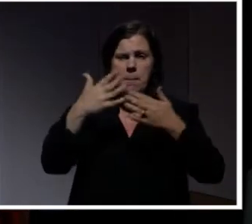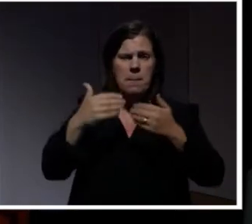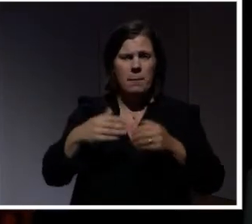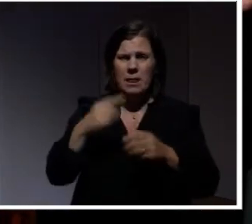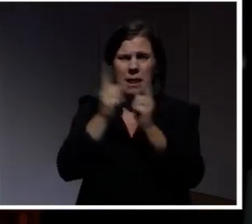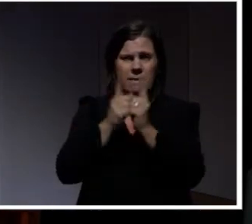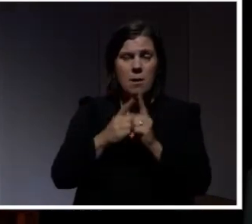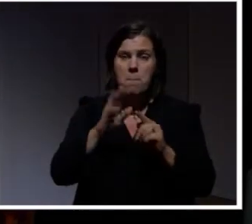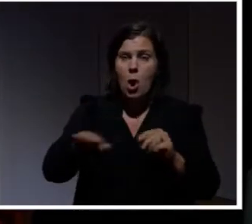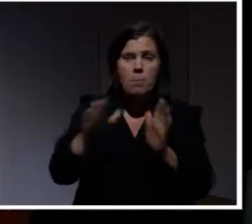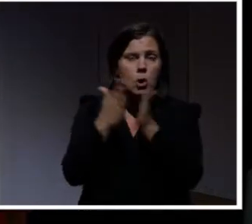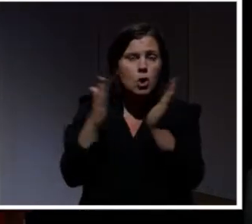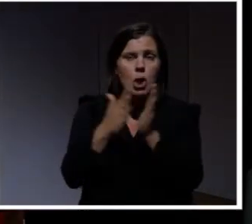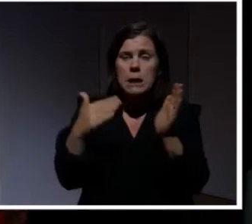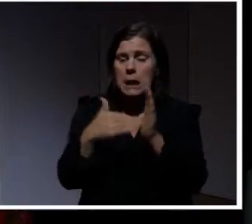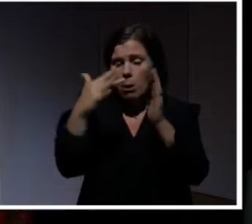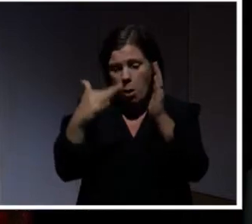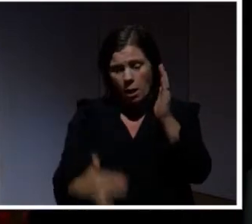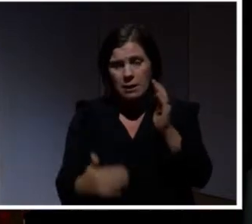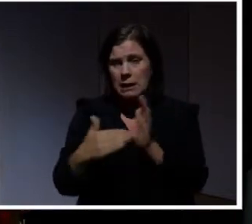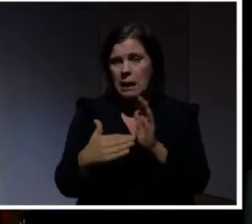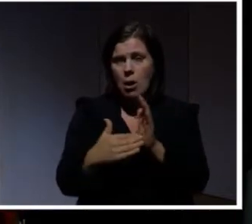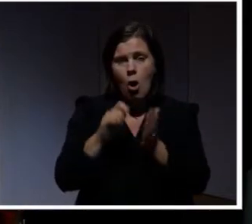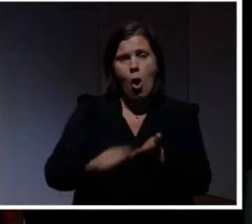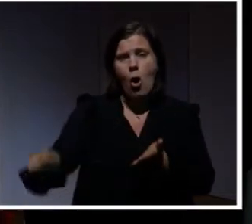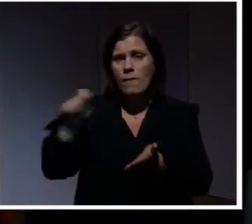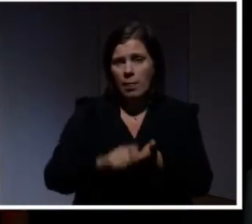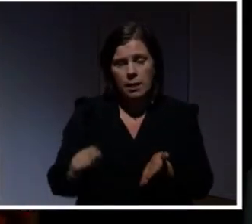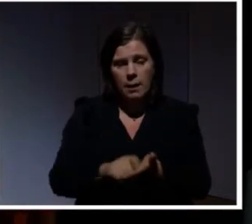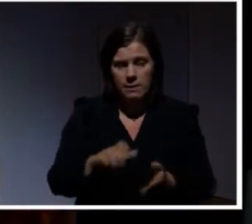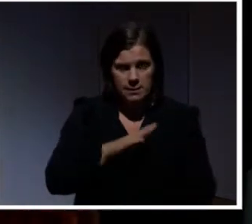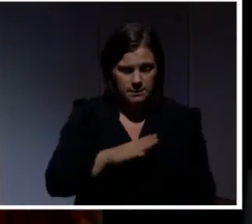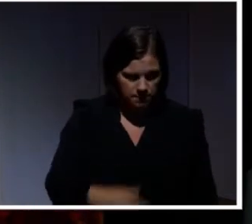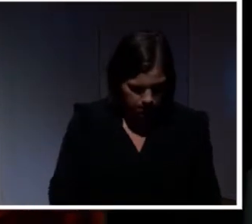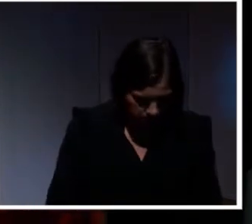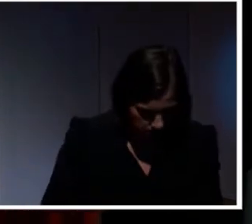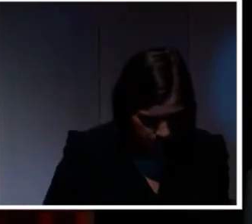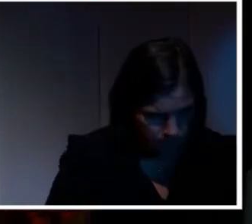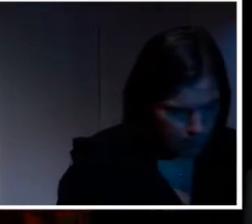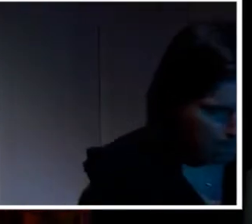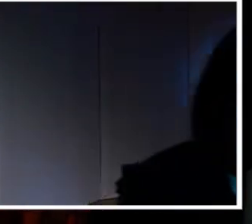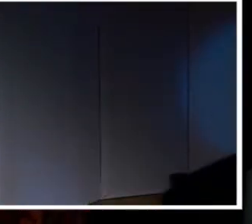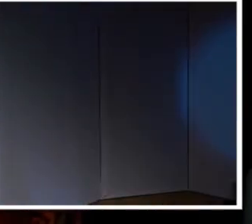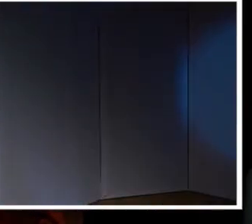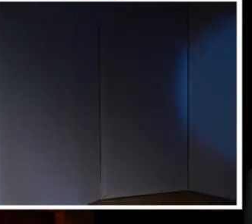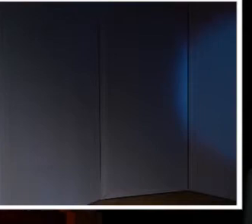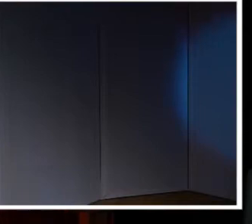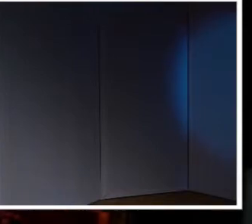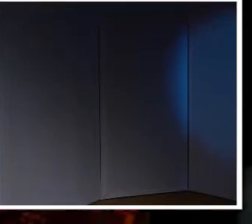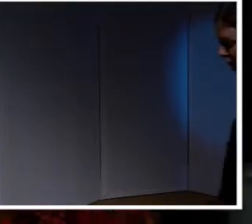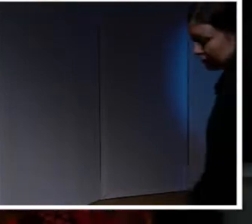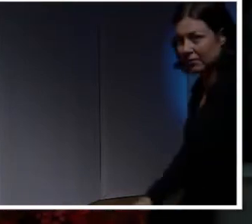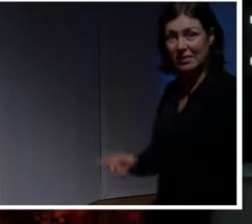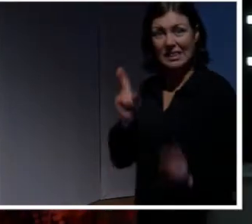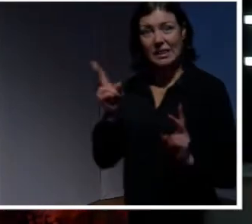träffar. Allt från barnböcker till avhandlingar. Så här funkar det. Och det är samma sak när man kör bil. Inte fastän behöver jag veta exakt hur